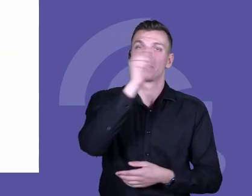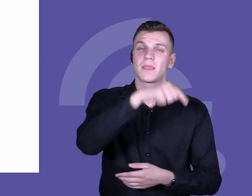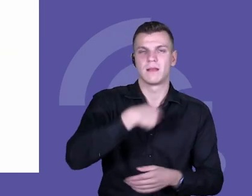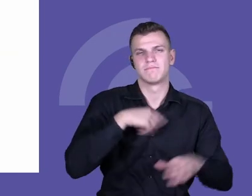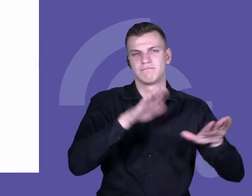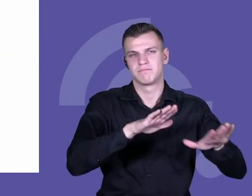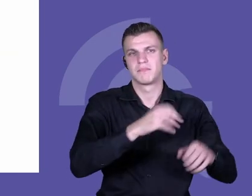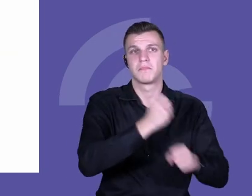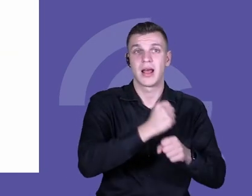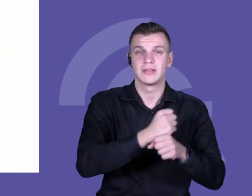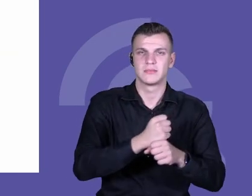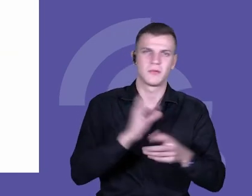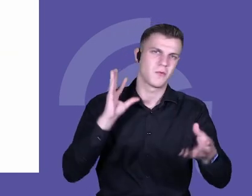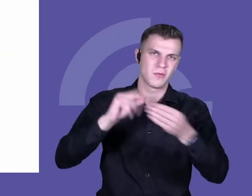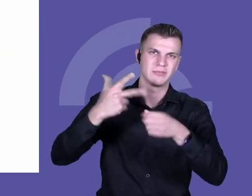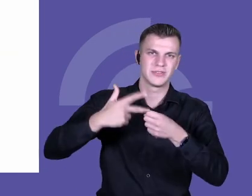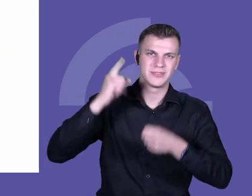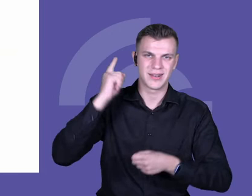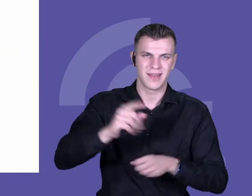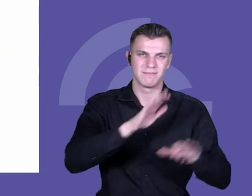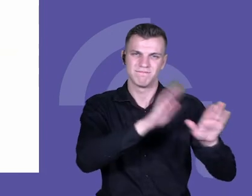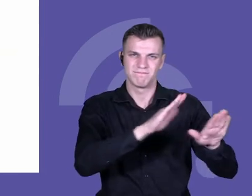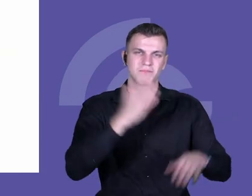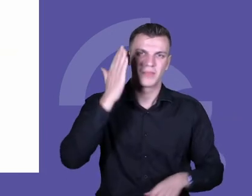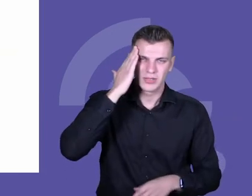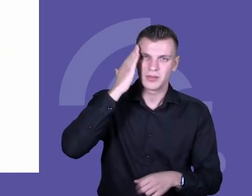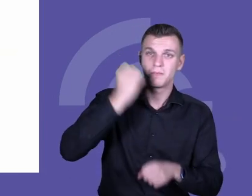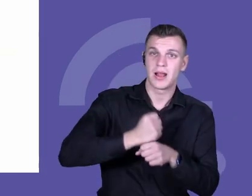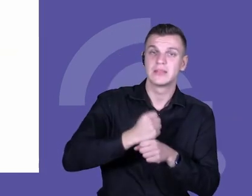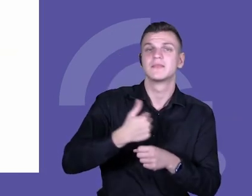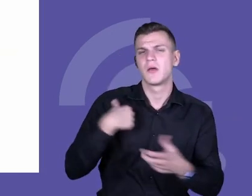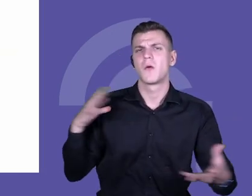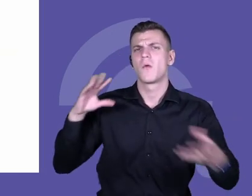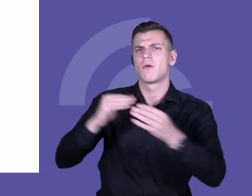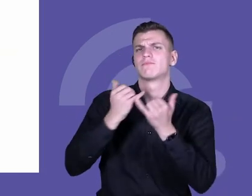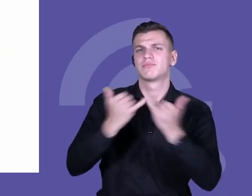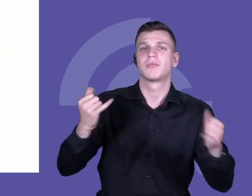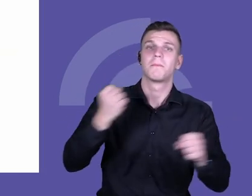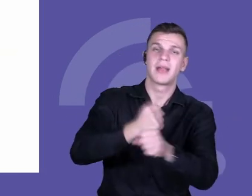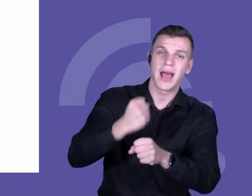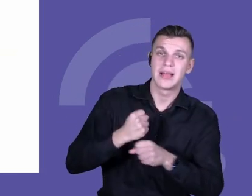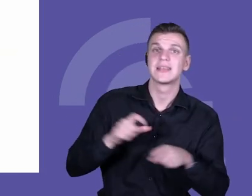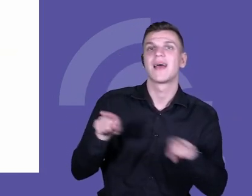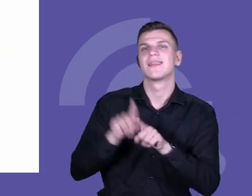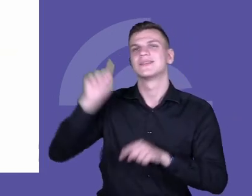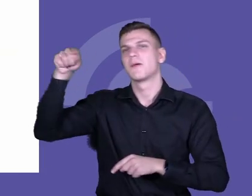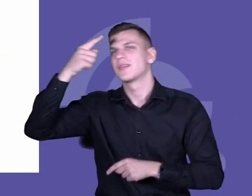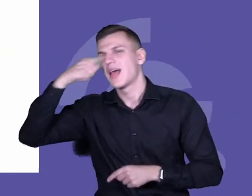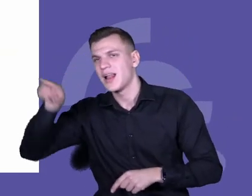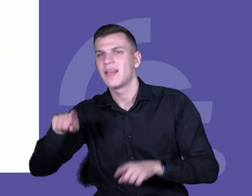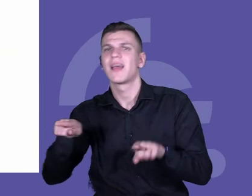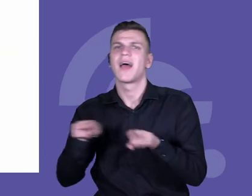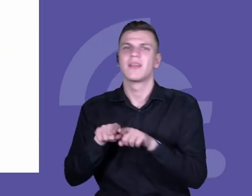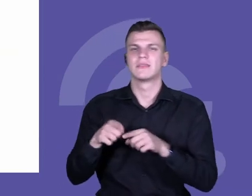mieszkam ostatnie 30 lat i to, co pracę, które wykonuję również w Tajlandii na Bliskim Wschodzie.